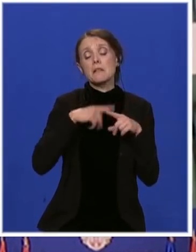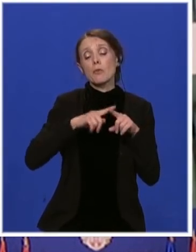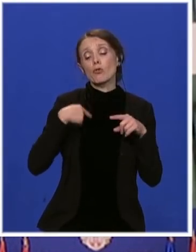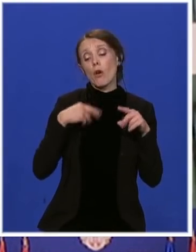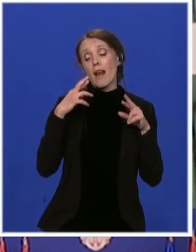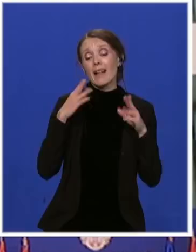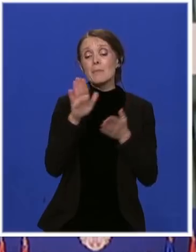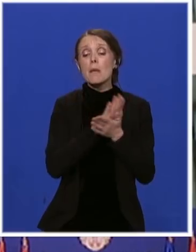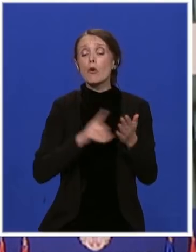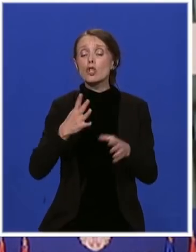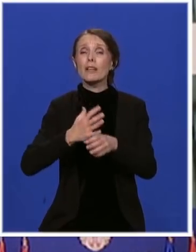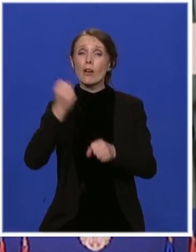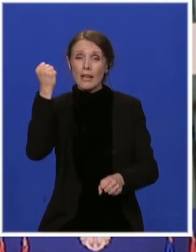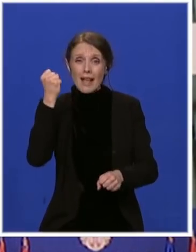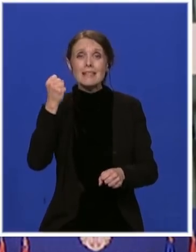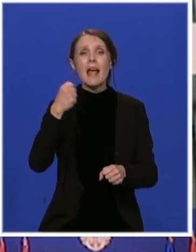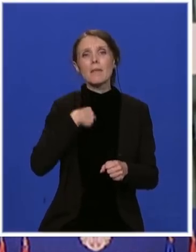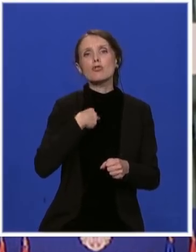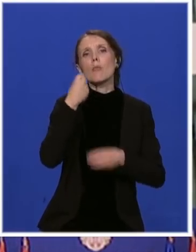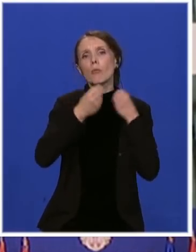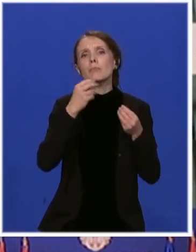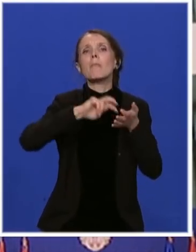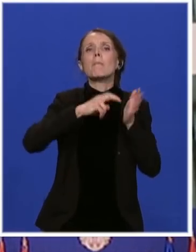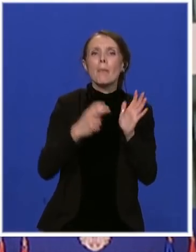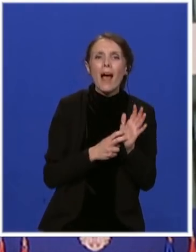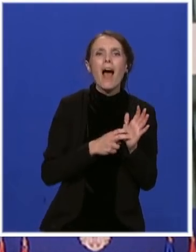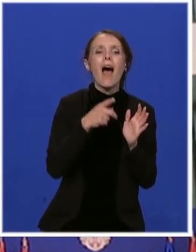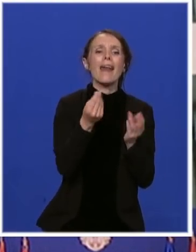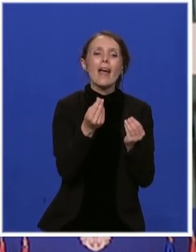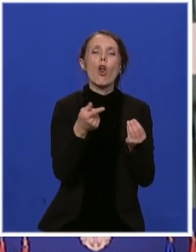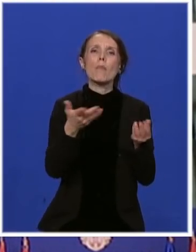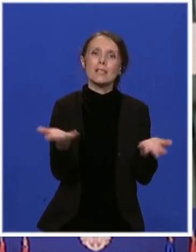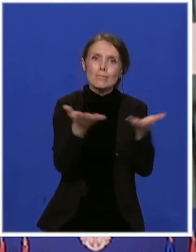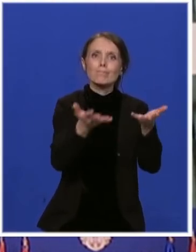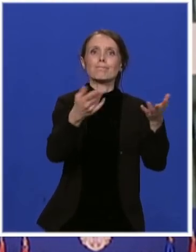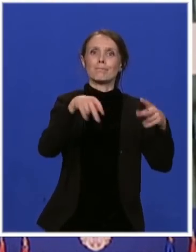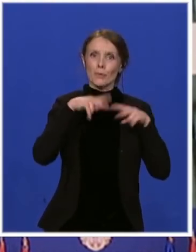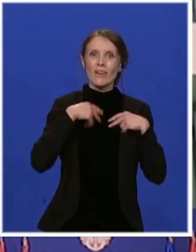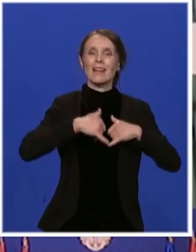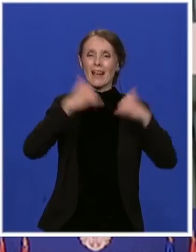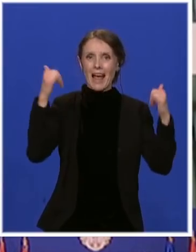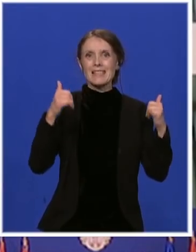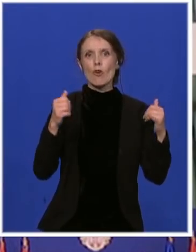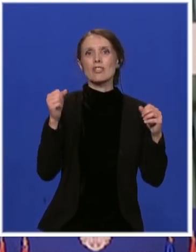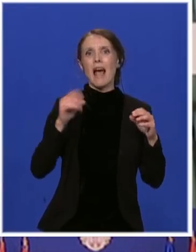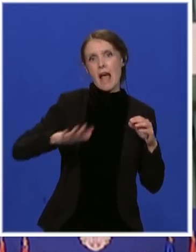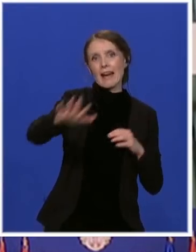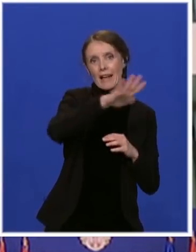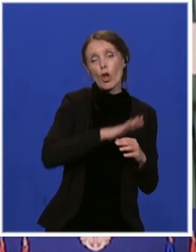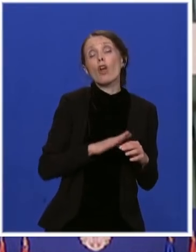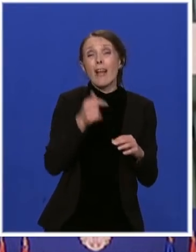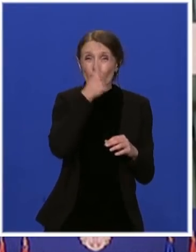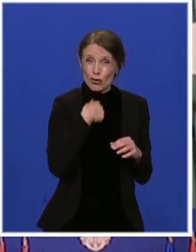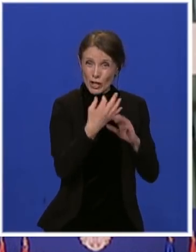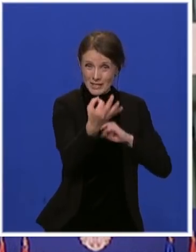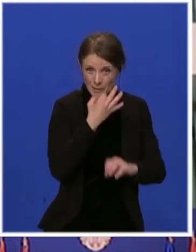plan ekonomskog oporavka i razvoja za ceo region, tako da je moj odgovor da, Srbija može računati na